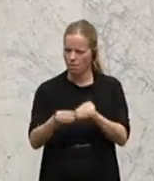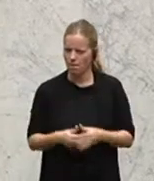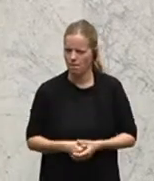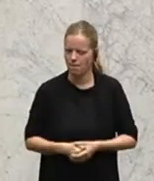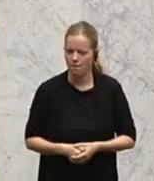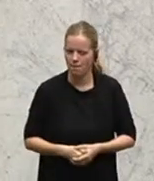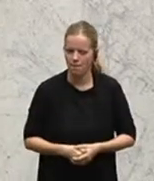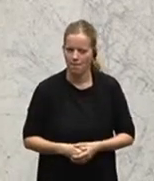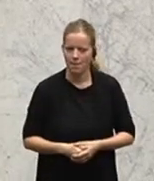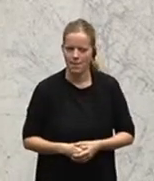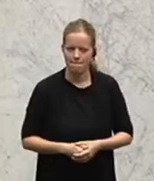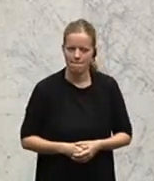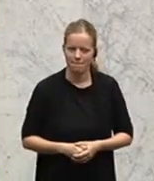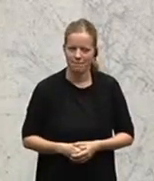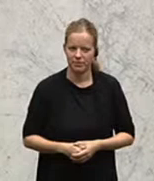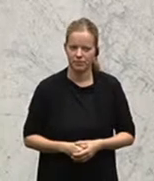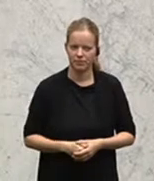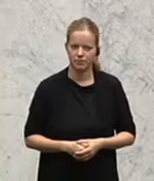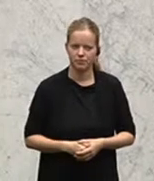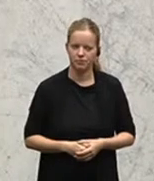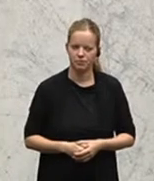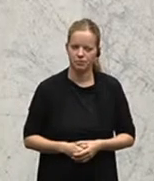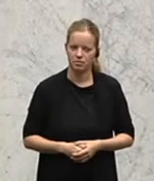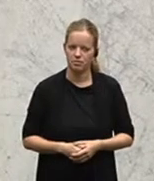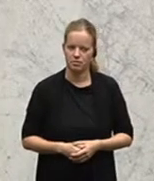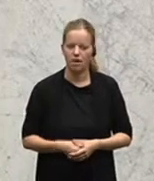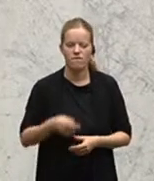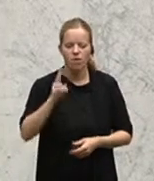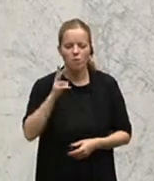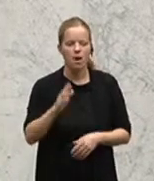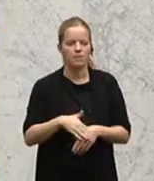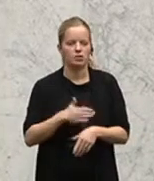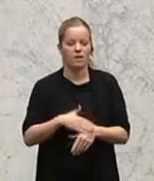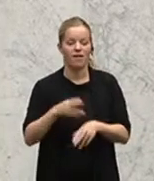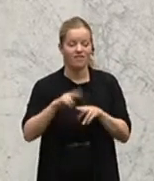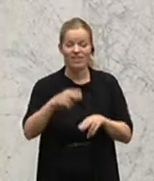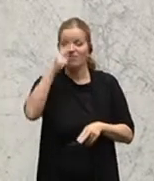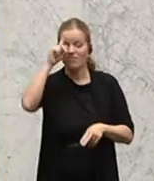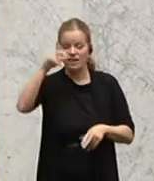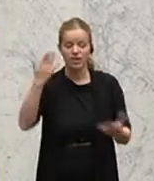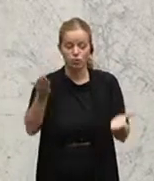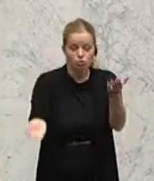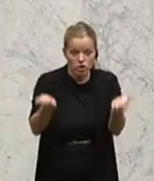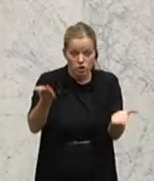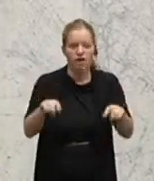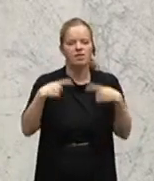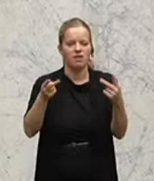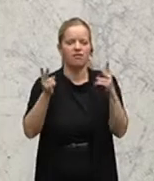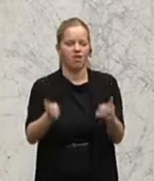weil letztlich wäre, damit eine Fehlbehandlung auszuschließen.